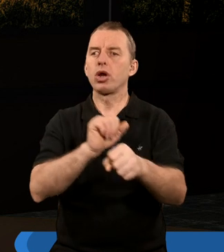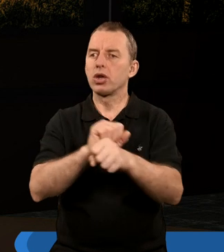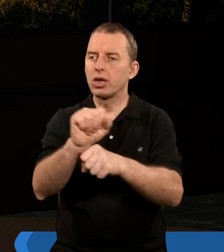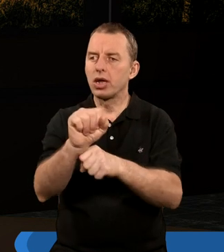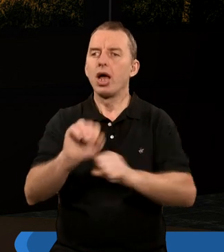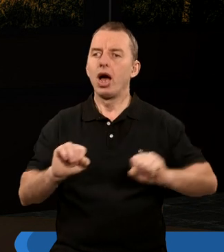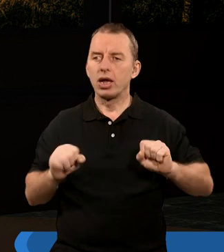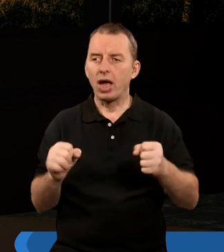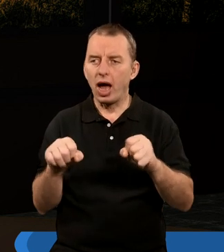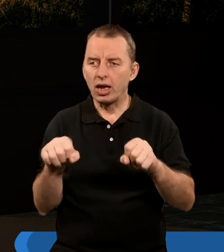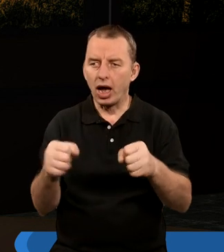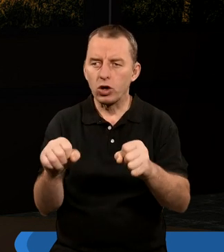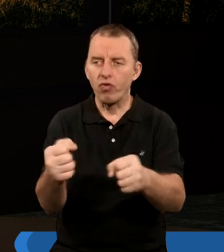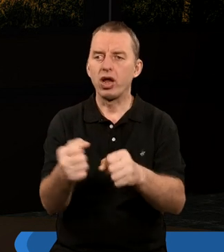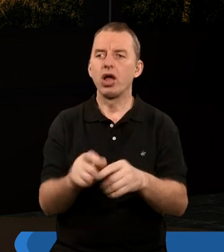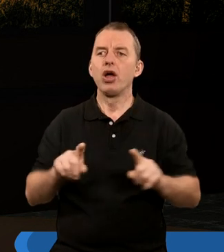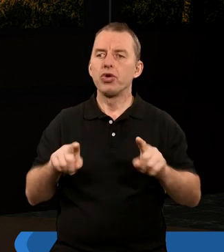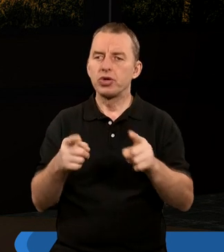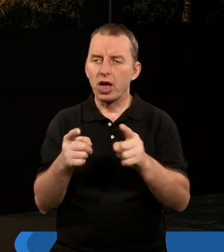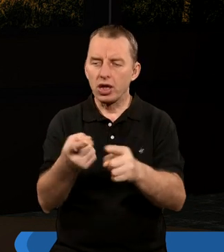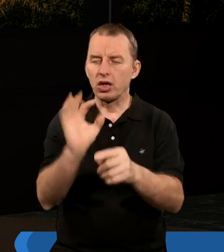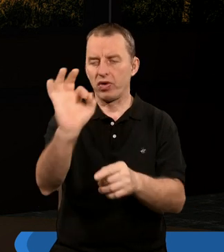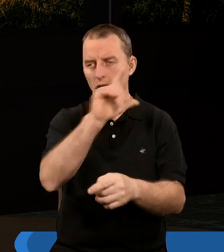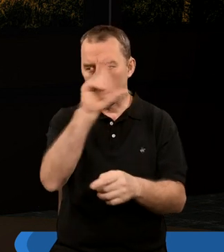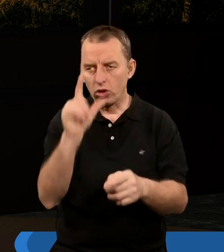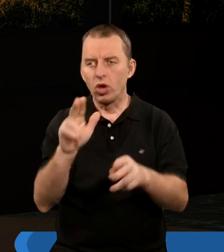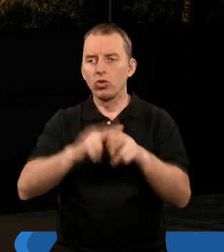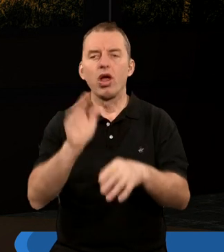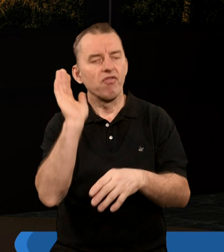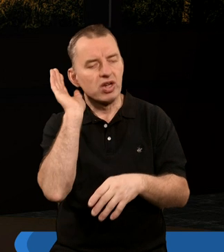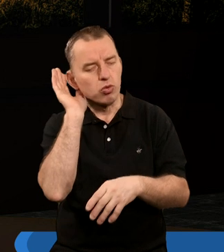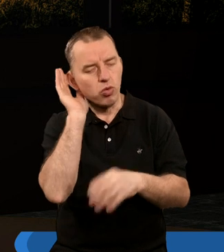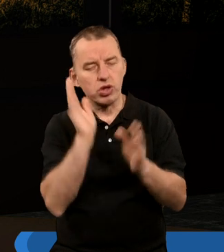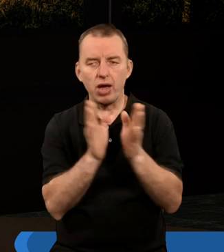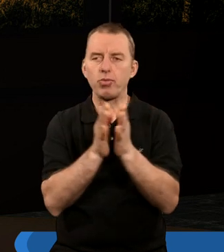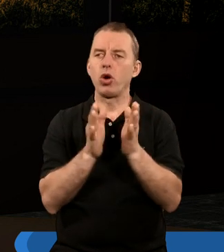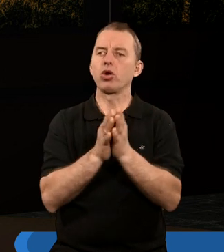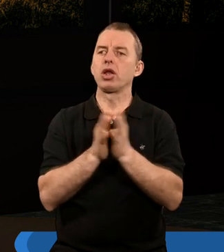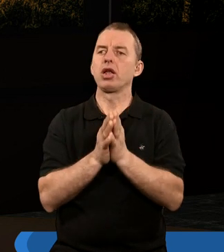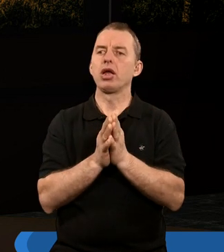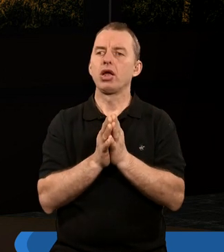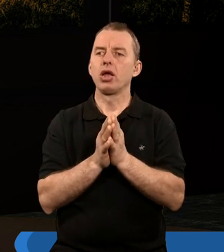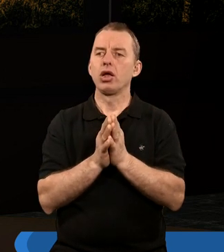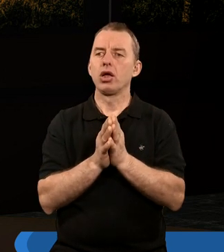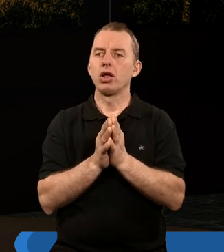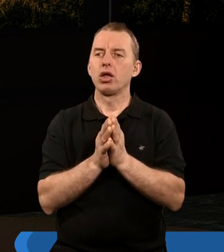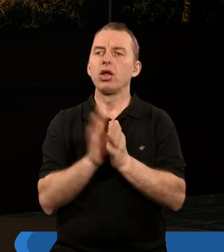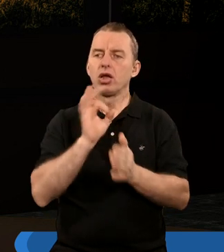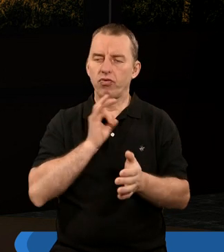zaangażowany w dzieje swojego ludu, który wysłuchuje modlitwy właśnie swoich